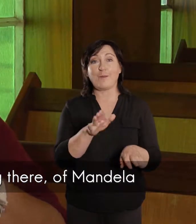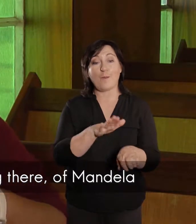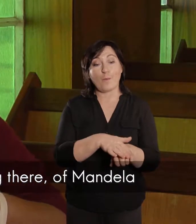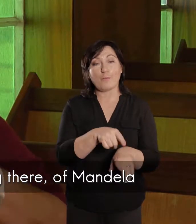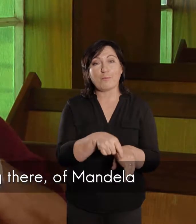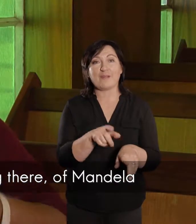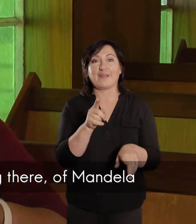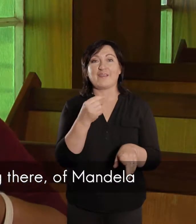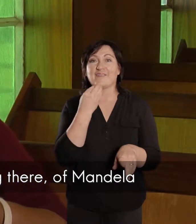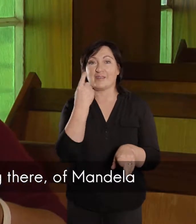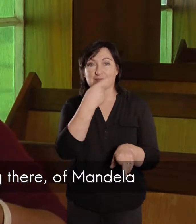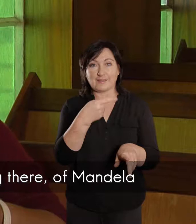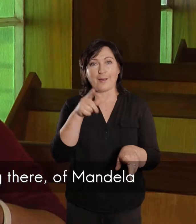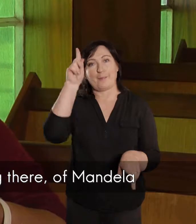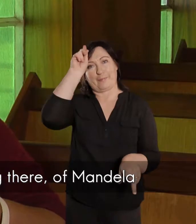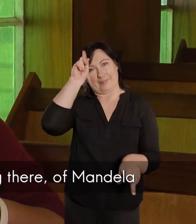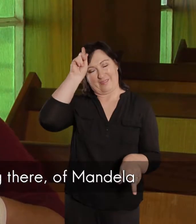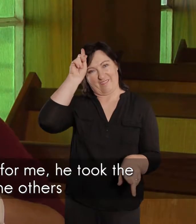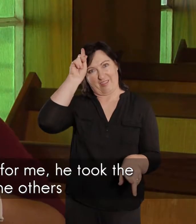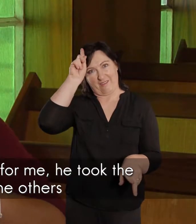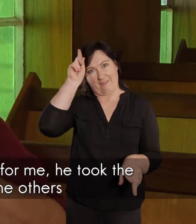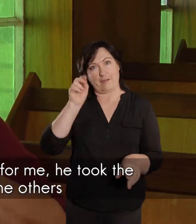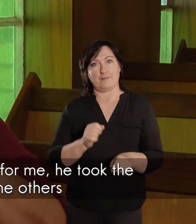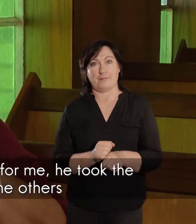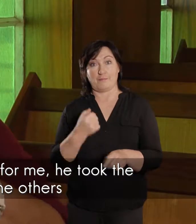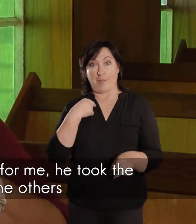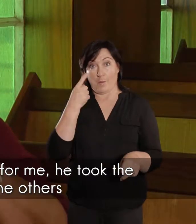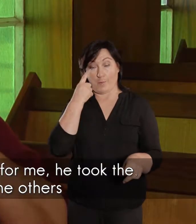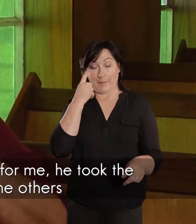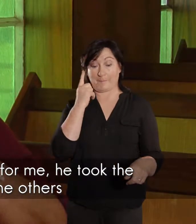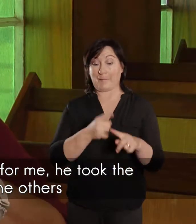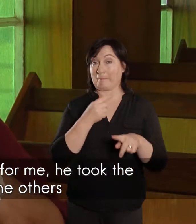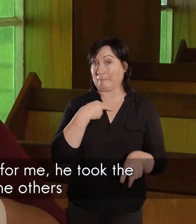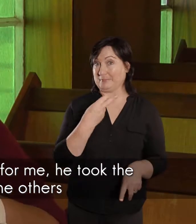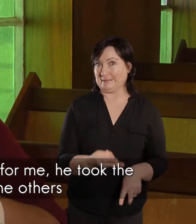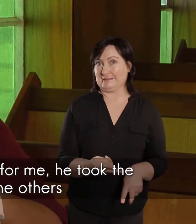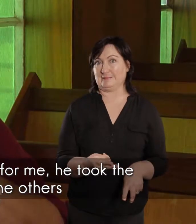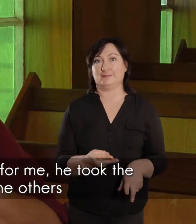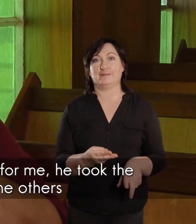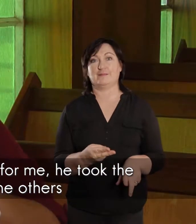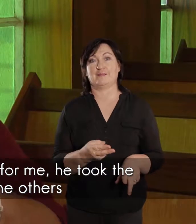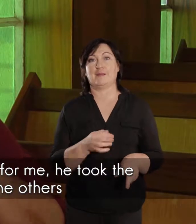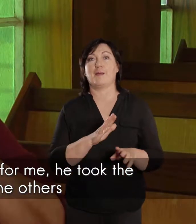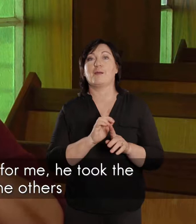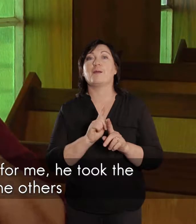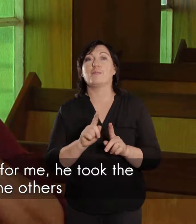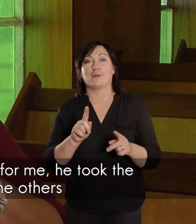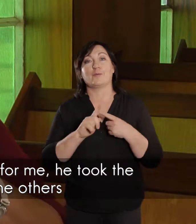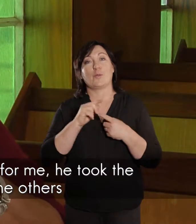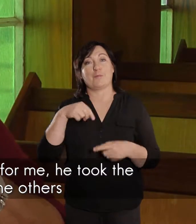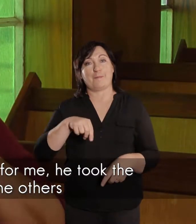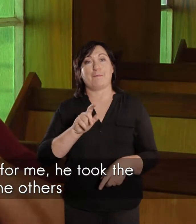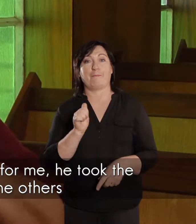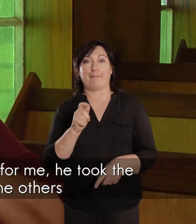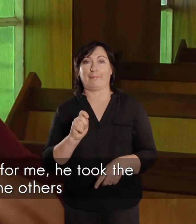van, Mandela. En, eeuwenskeelik, maar my oog het het gesien, en eeuwenskeelik, door die respect,